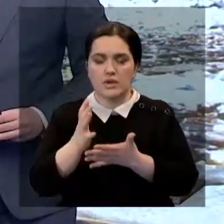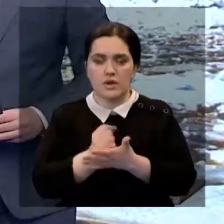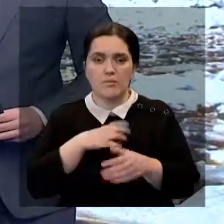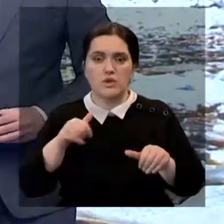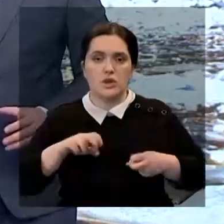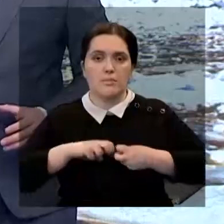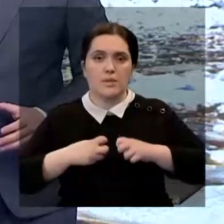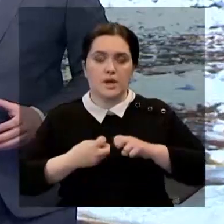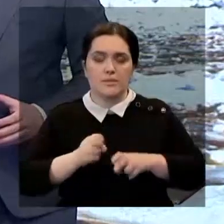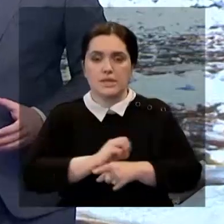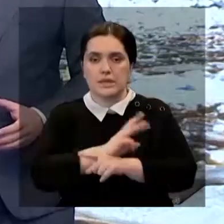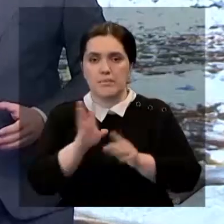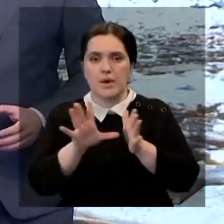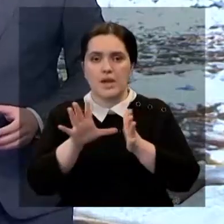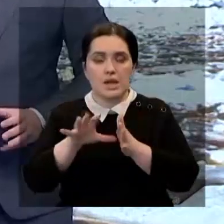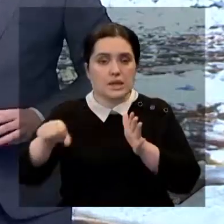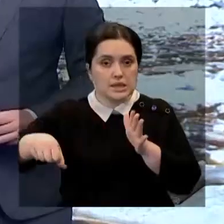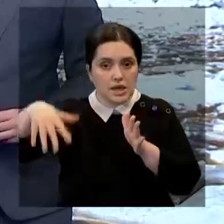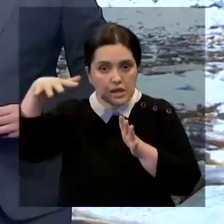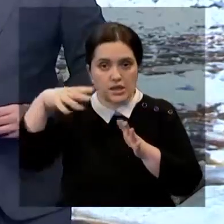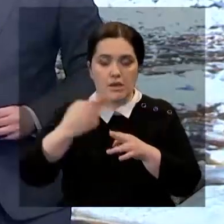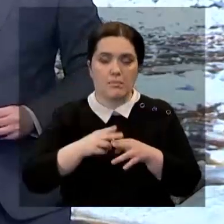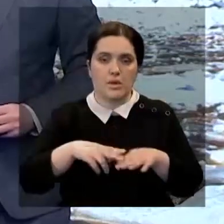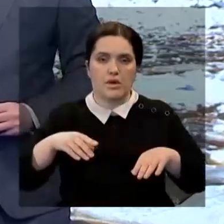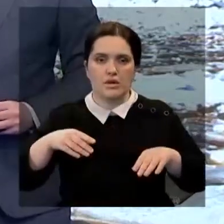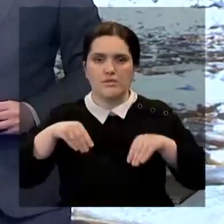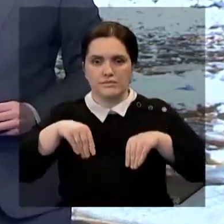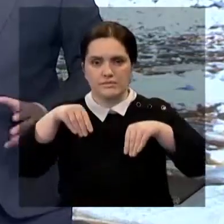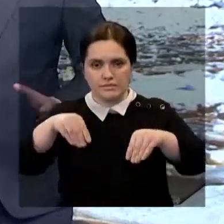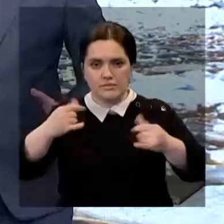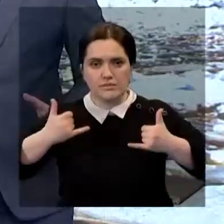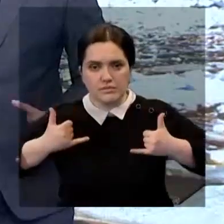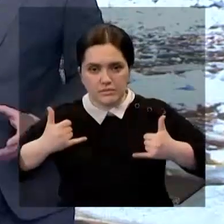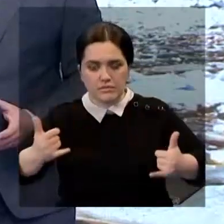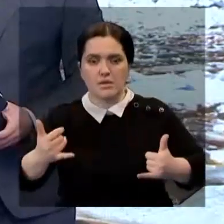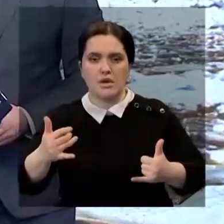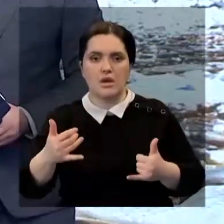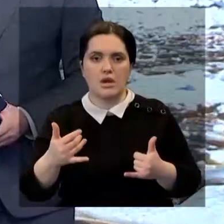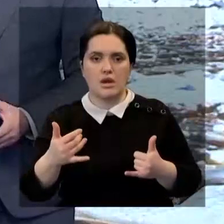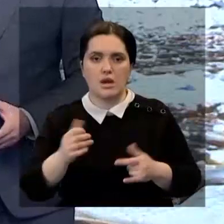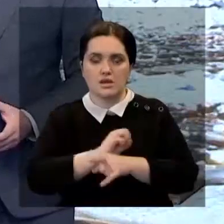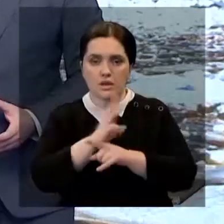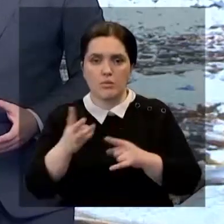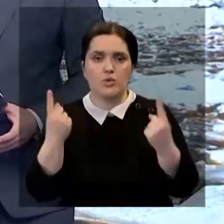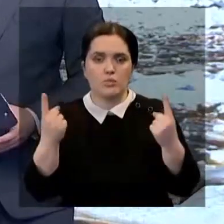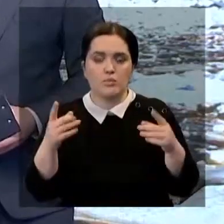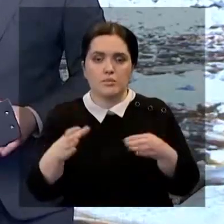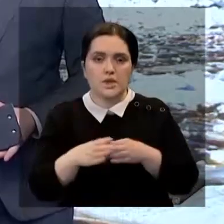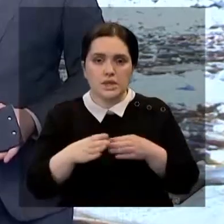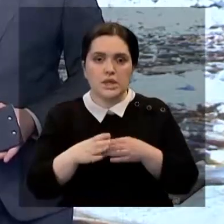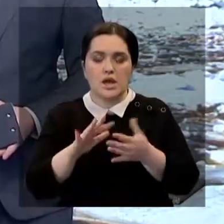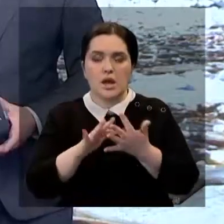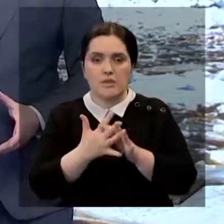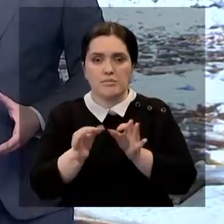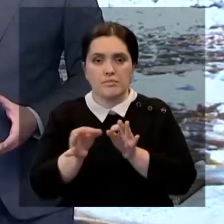проблему снабжения электроэнергией, орошали сельхозугодия, развивали водный транспорт, снабжали водой крупные предприятия и населенные